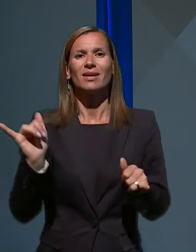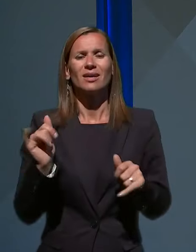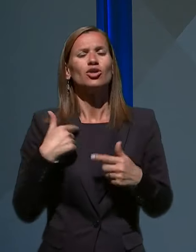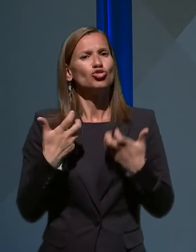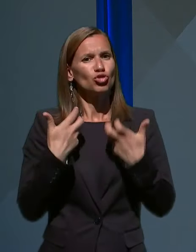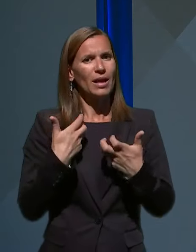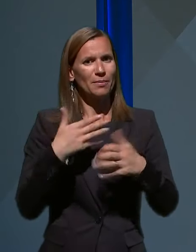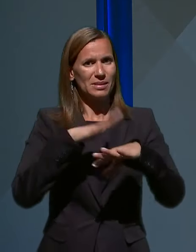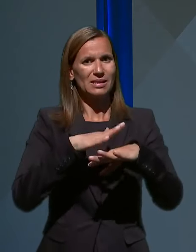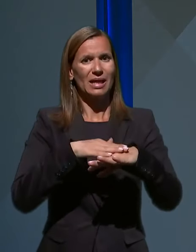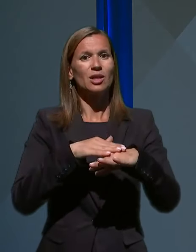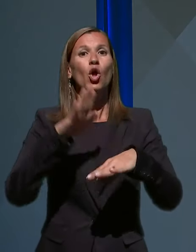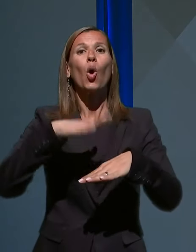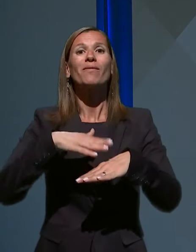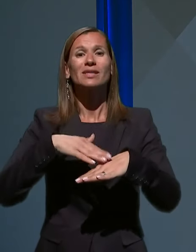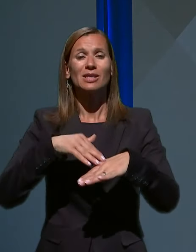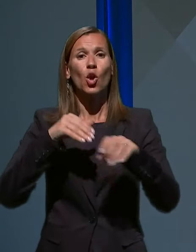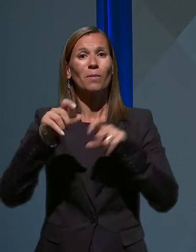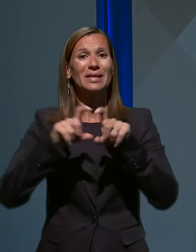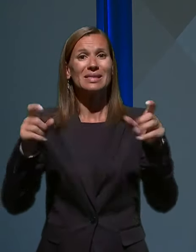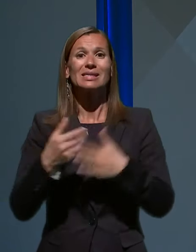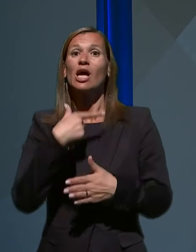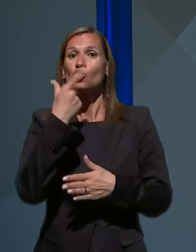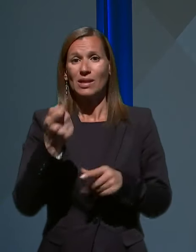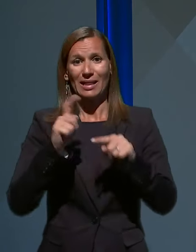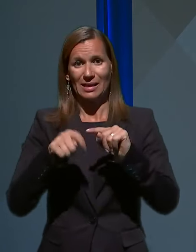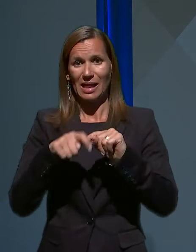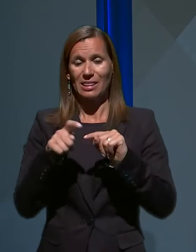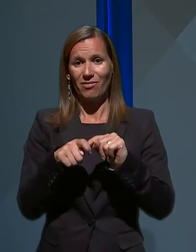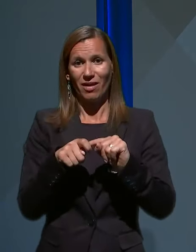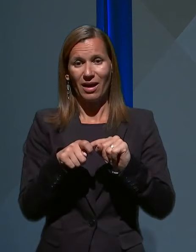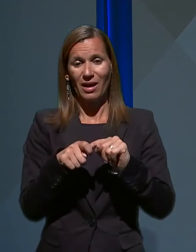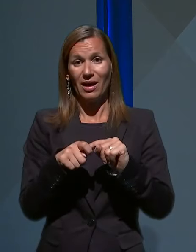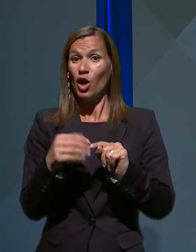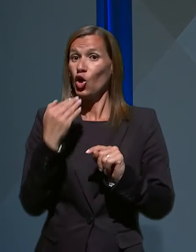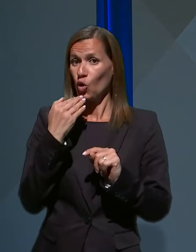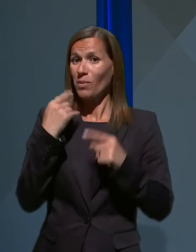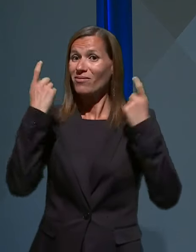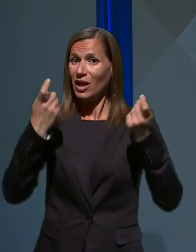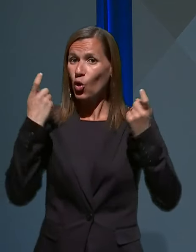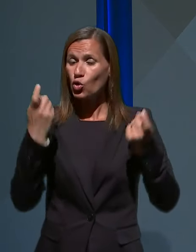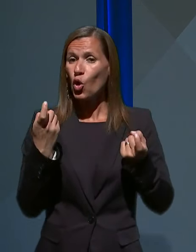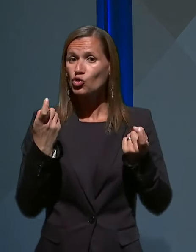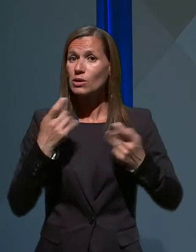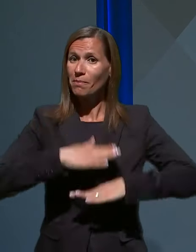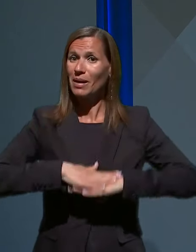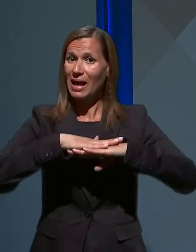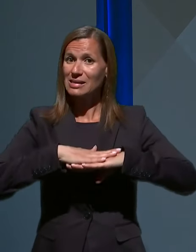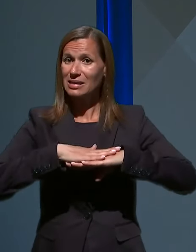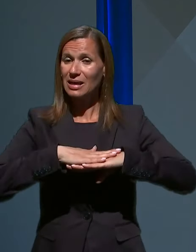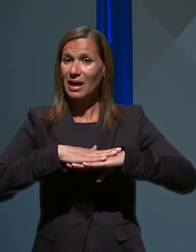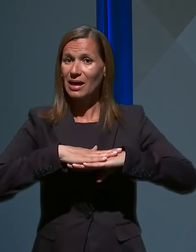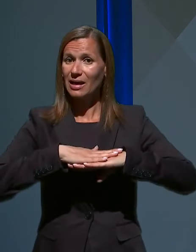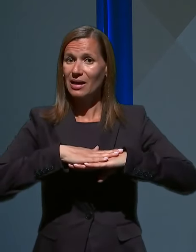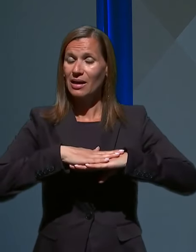obvestilo ministerstva za zunanje za deve, ki pred veliko nočnimi prazniki prostite,